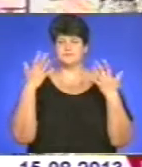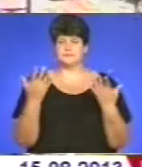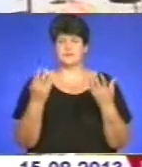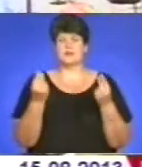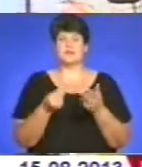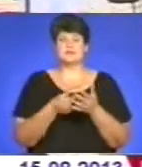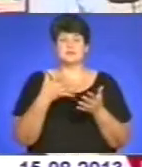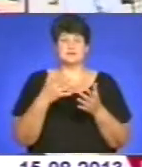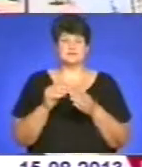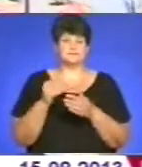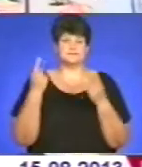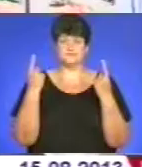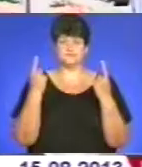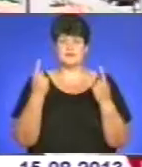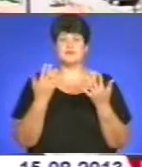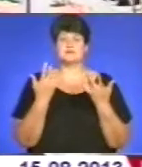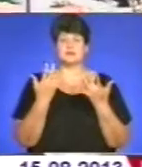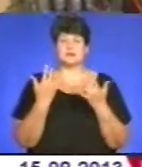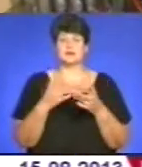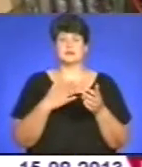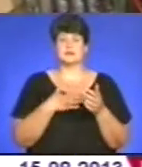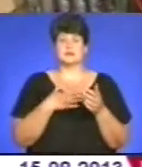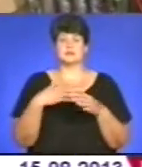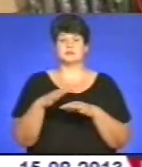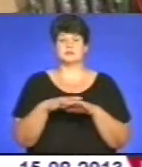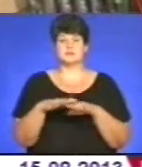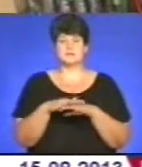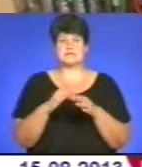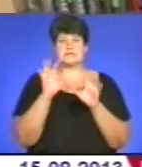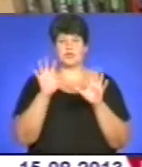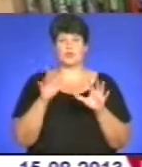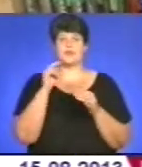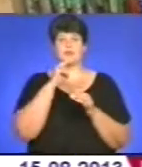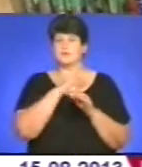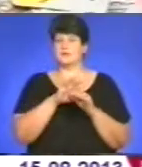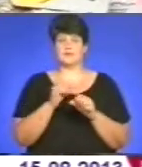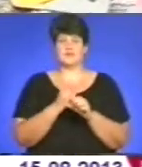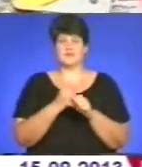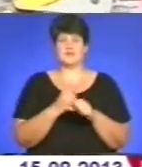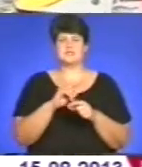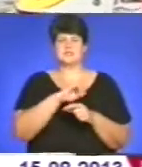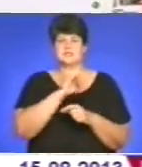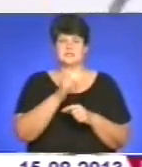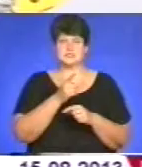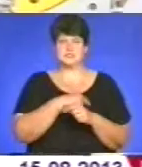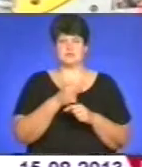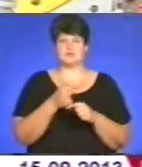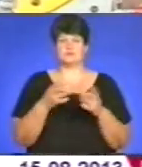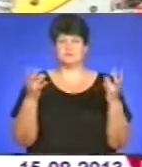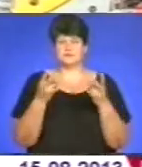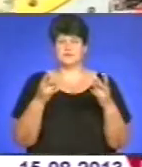Однак ціни підвищені, оскільки на вітчизняних ринках закони економіки не діють. Від великого попиту ціни не падають.